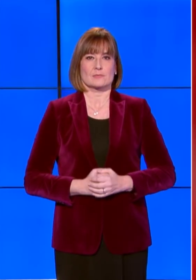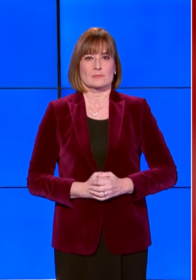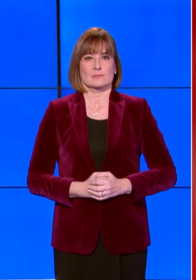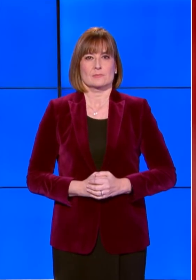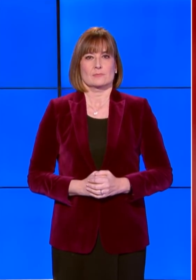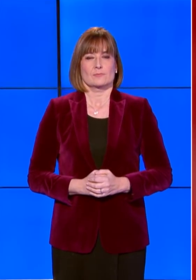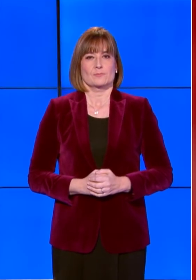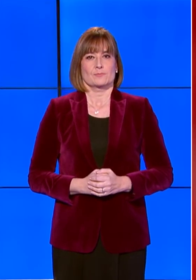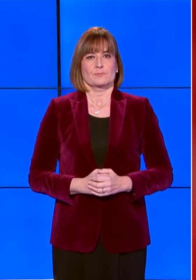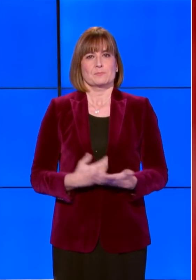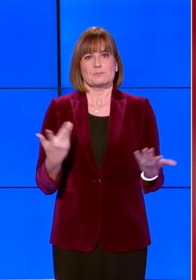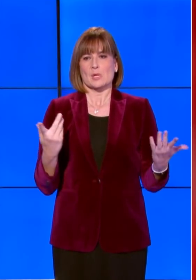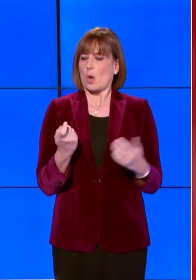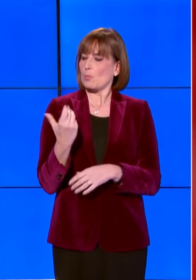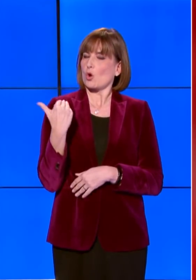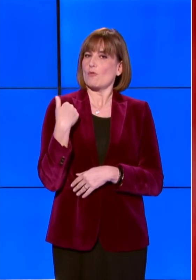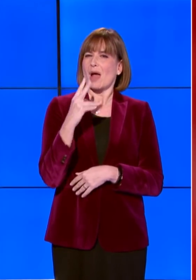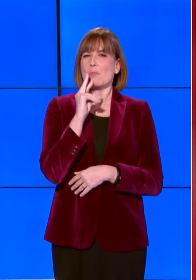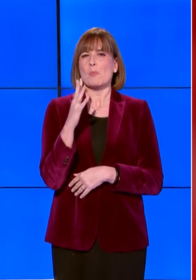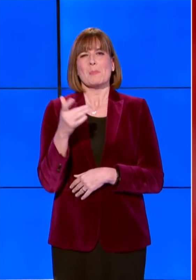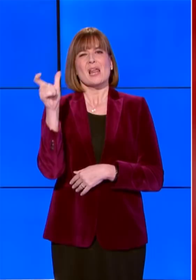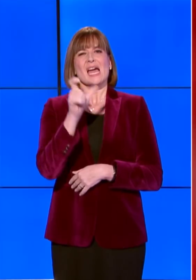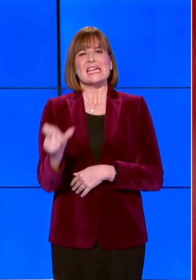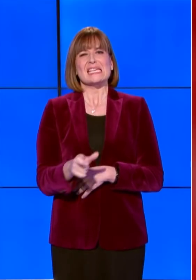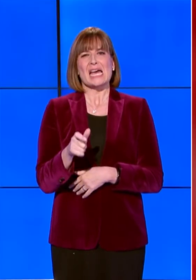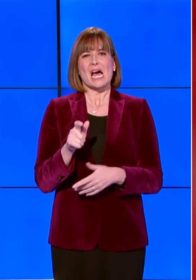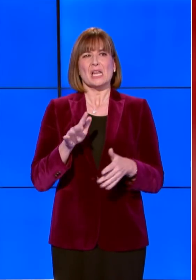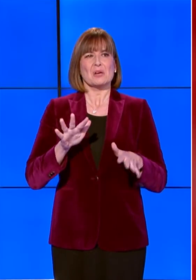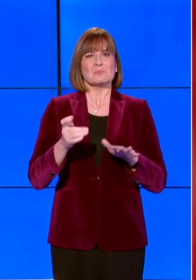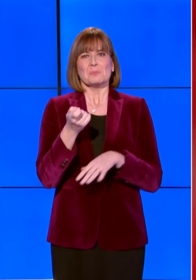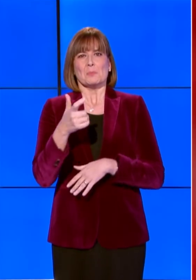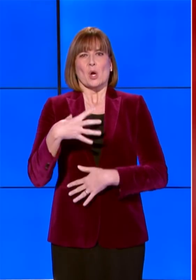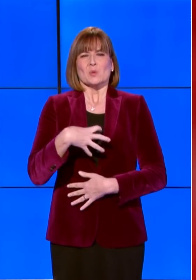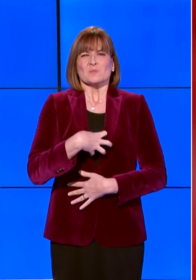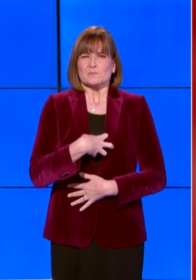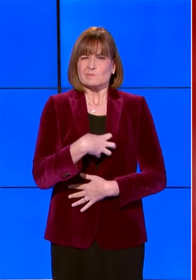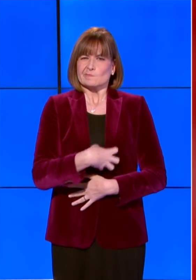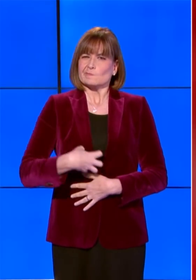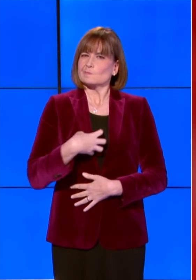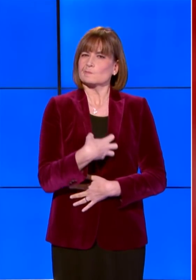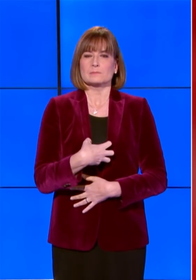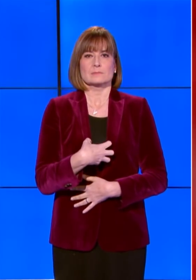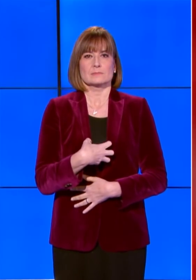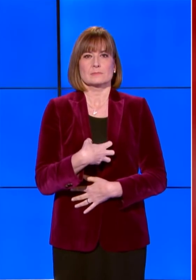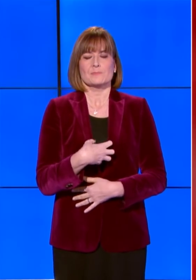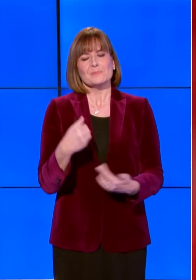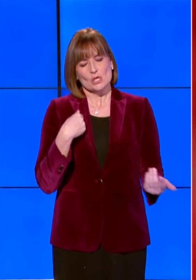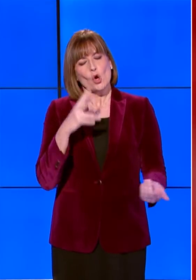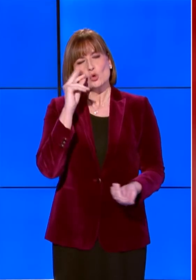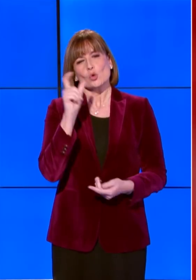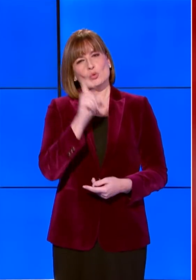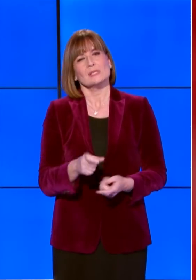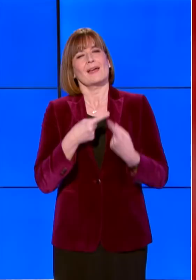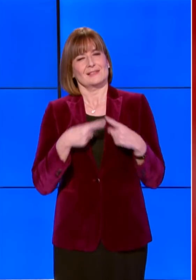Si è parlato di recente di un'Italia quasi preda del risentimento. Conosco un paese